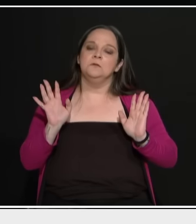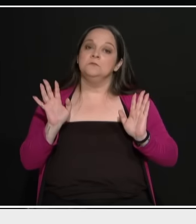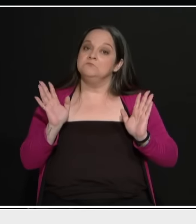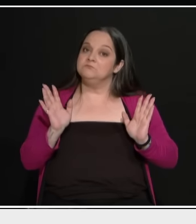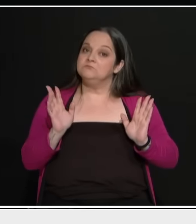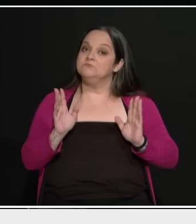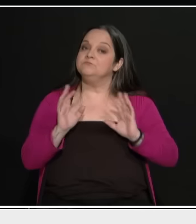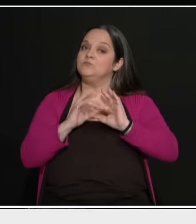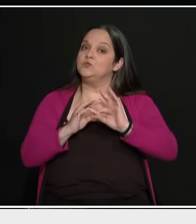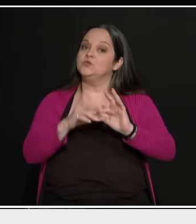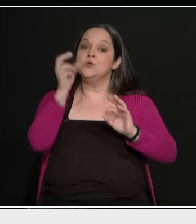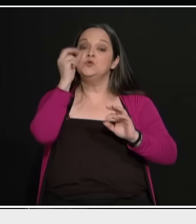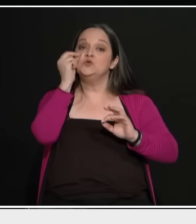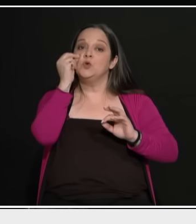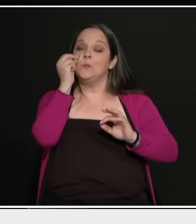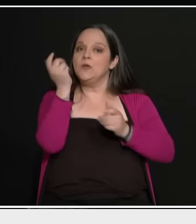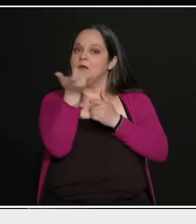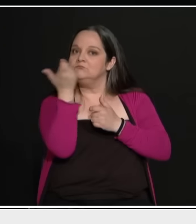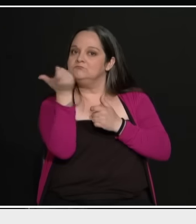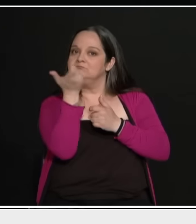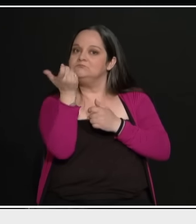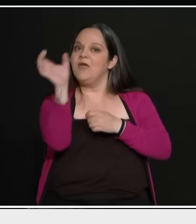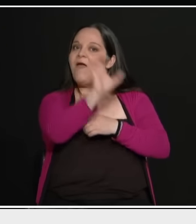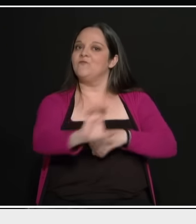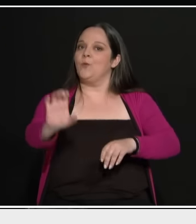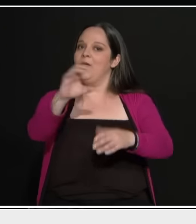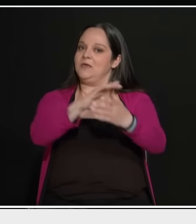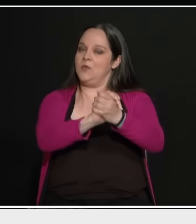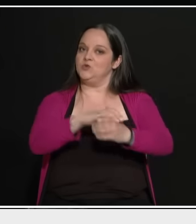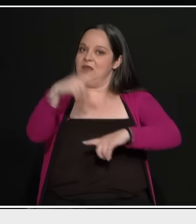τα Σκόπια είναι υπό επιτήρηση Ευρωπαϊκής Ένωσης, ΝΑΤΟ κλπ,